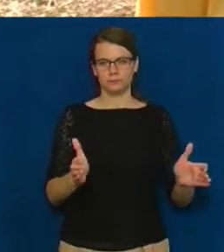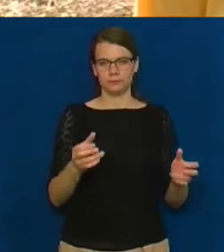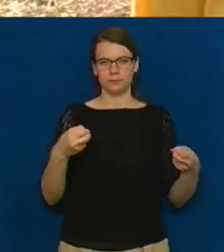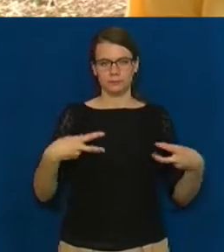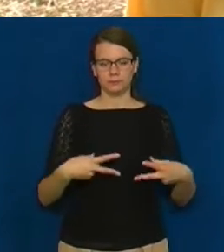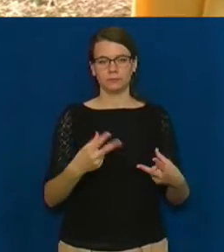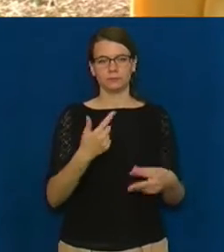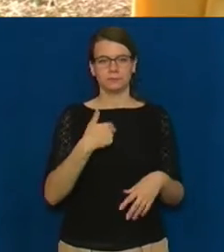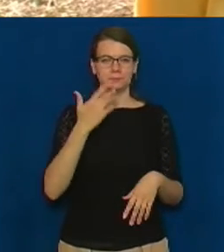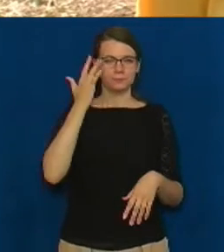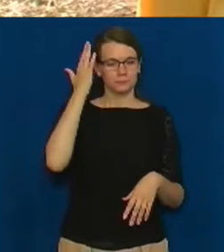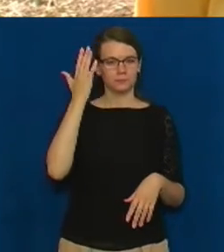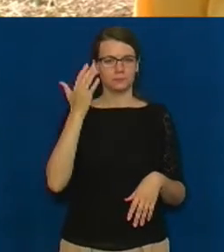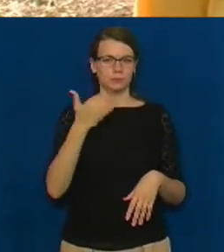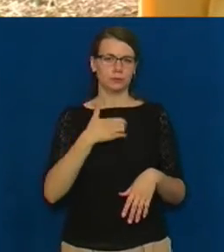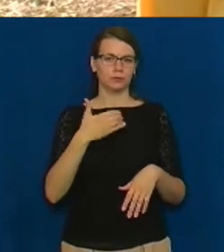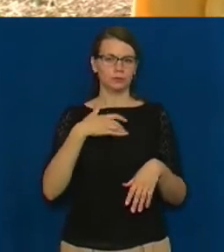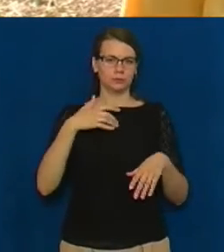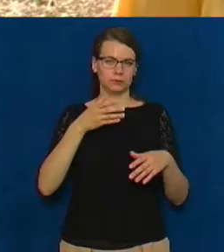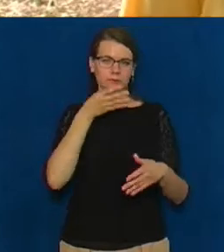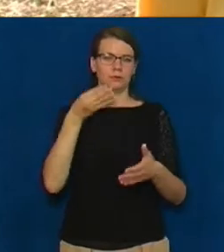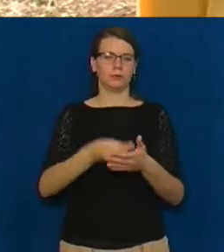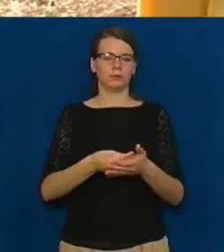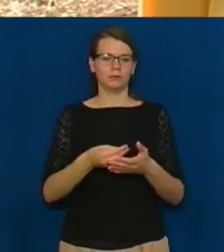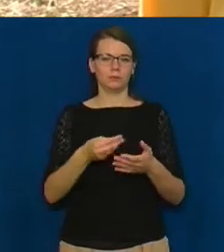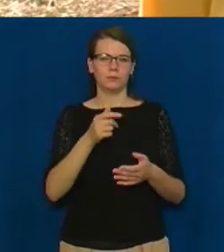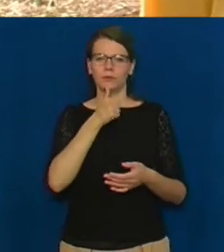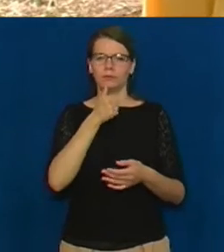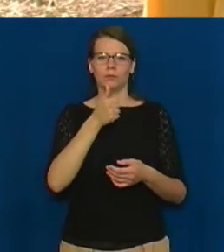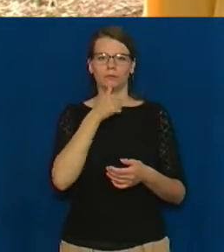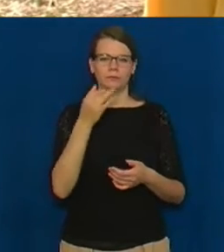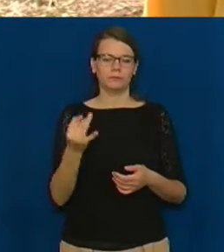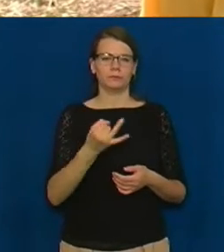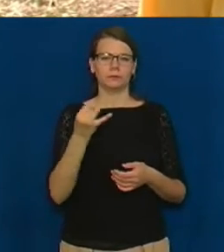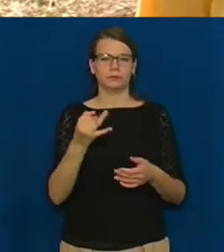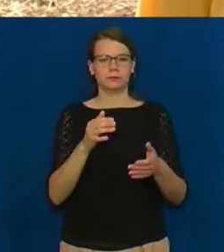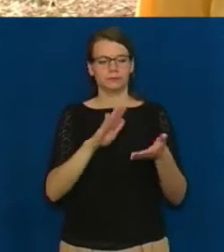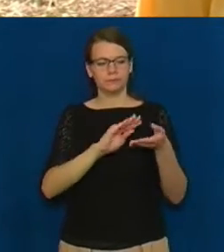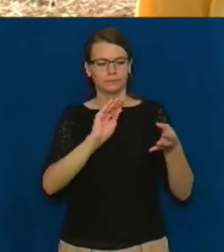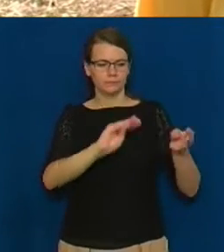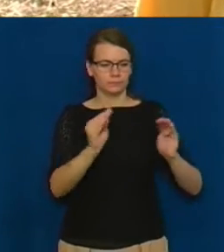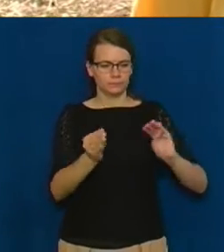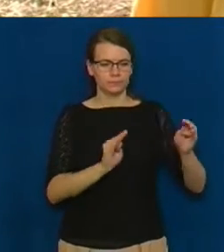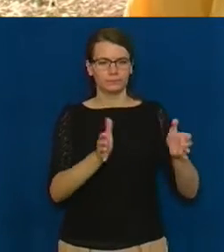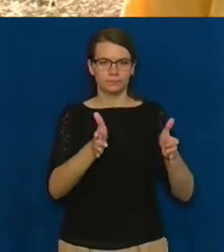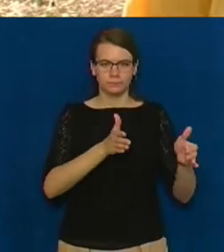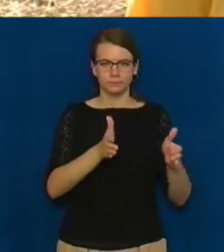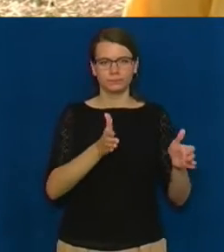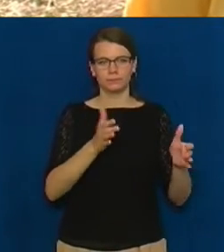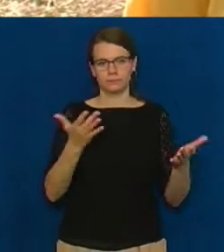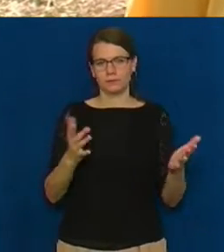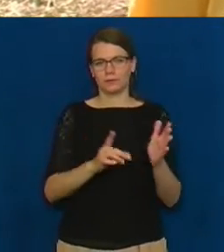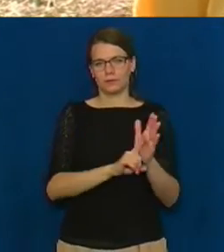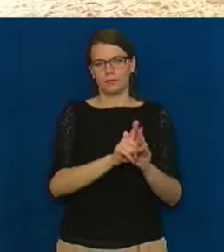захотілося щось створити своє, щось спробувати, ліпити. І от так